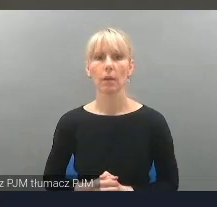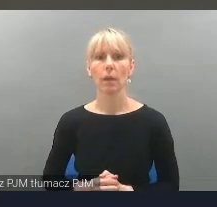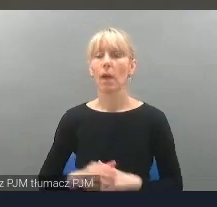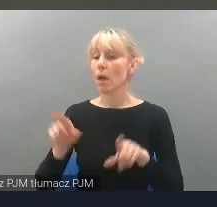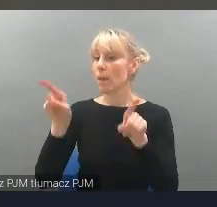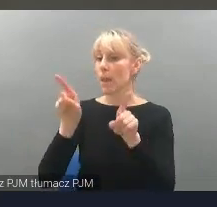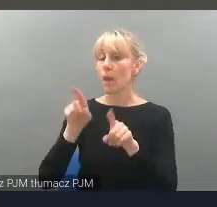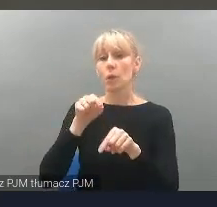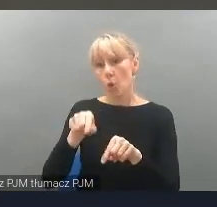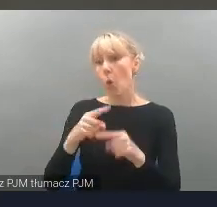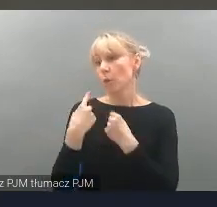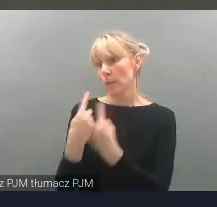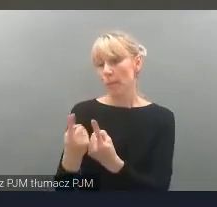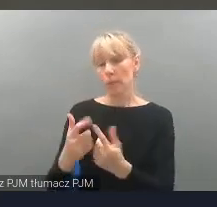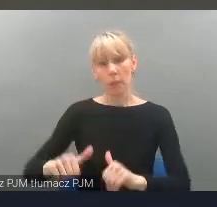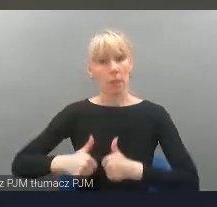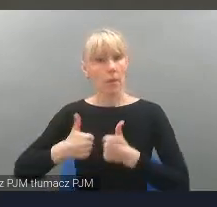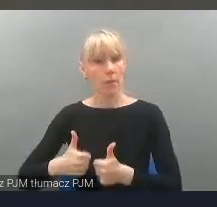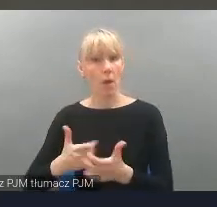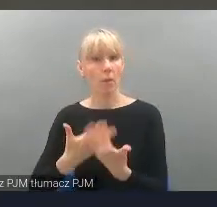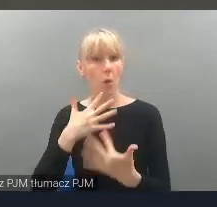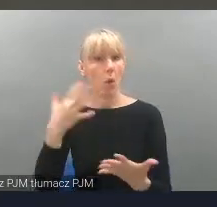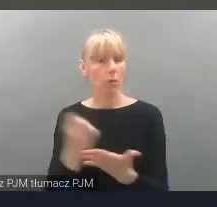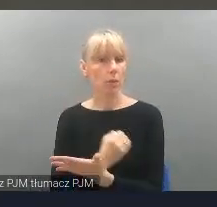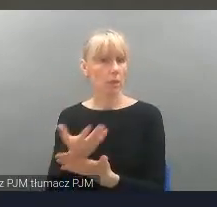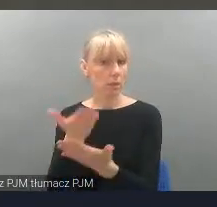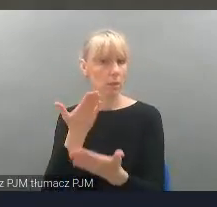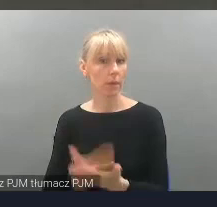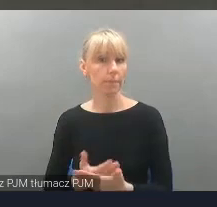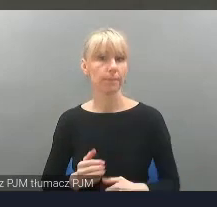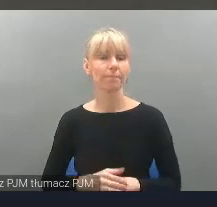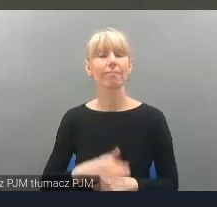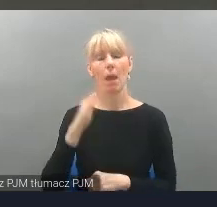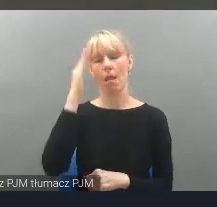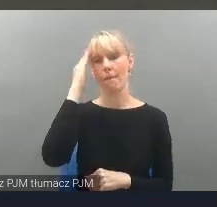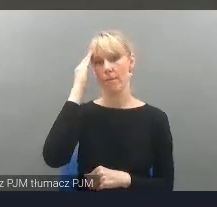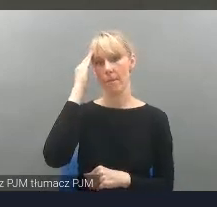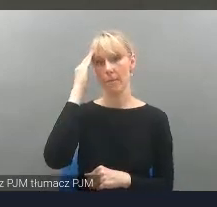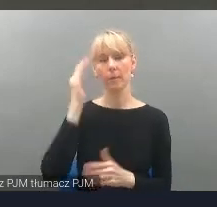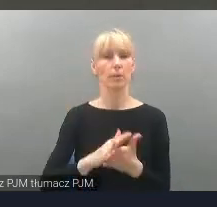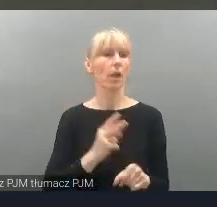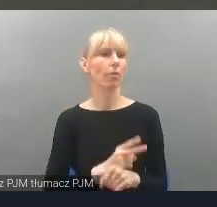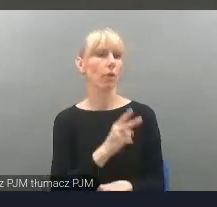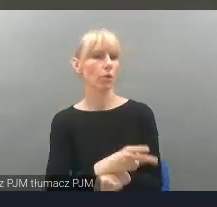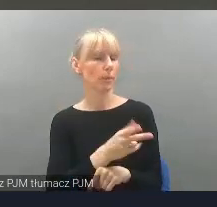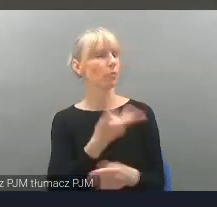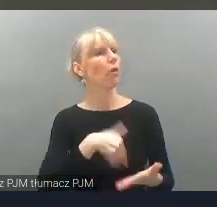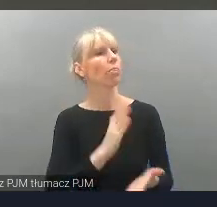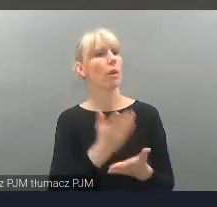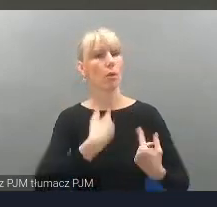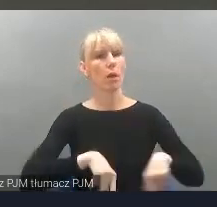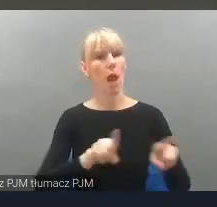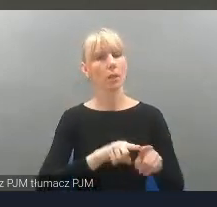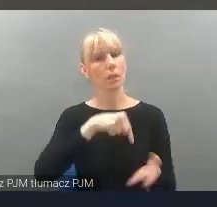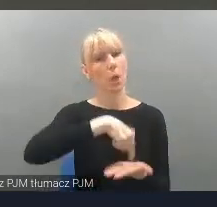trwałe korzystanie z naszej oferty. Wiemy jednak, że dostępność to nie tylko realizacja ustawy,